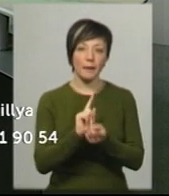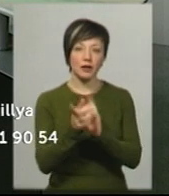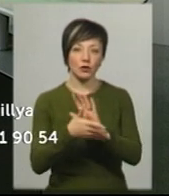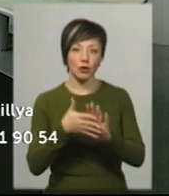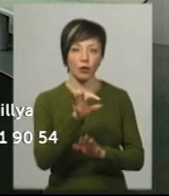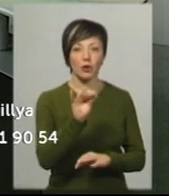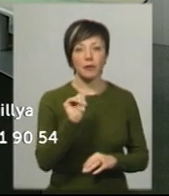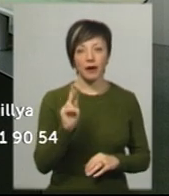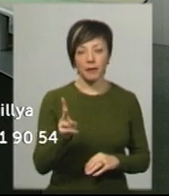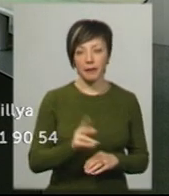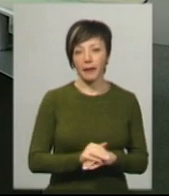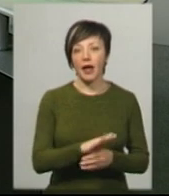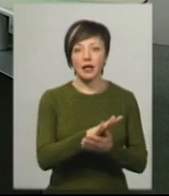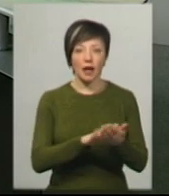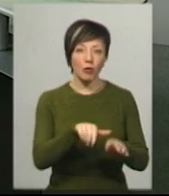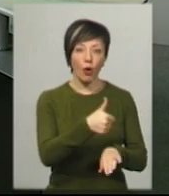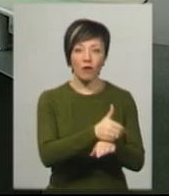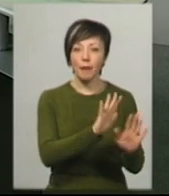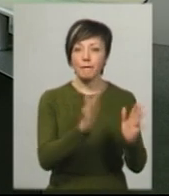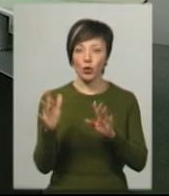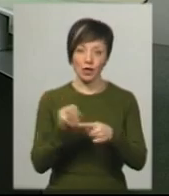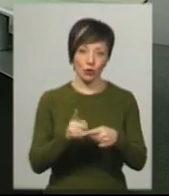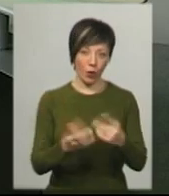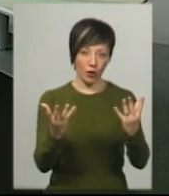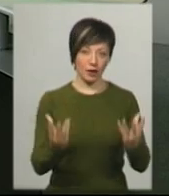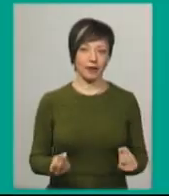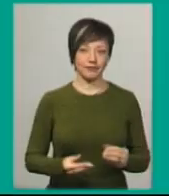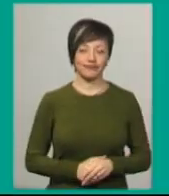перекладає Ольга Рибак. А далі про головні події цього дня.